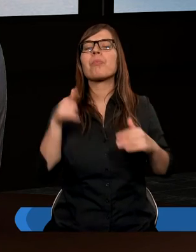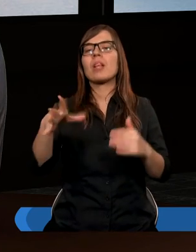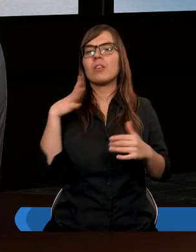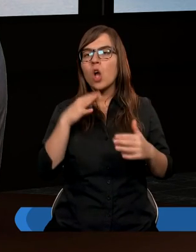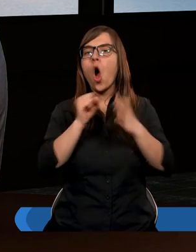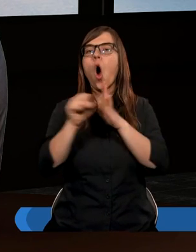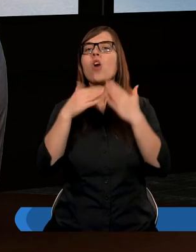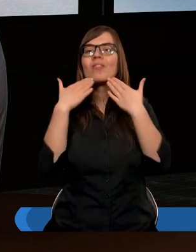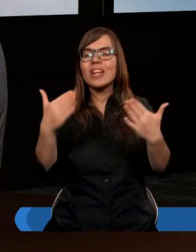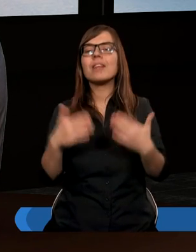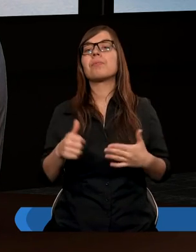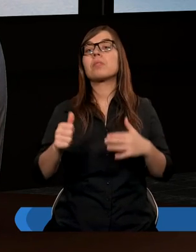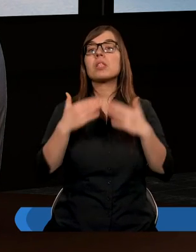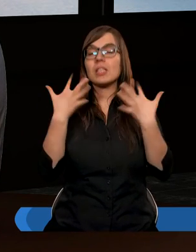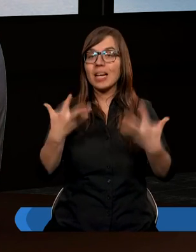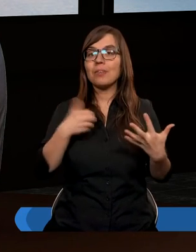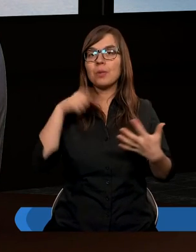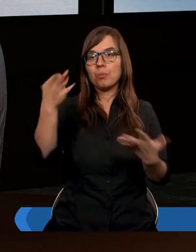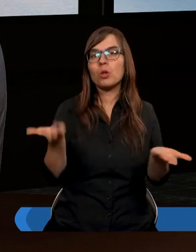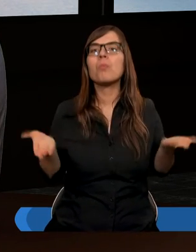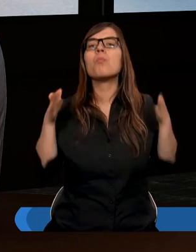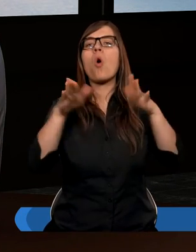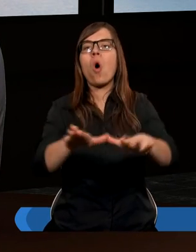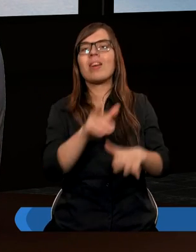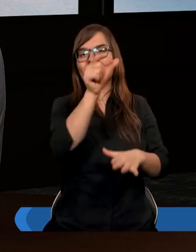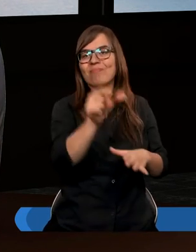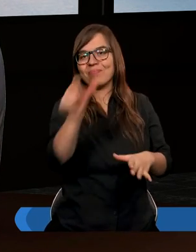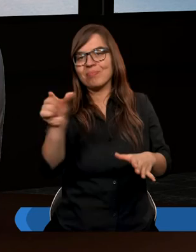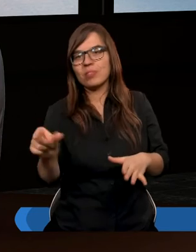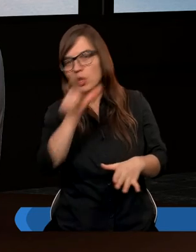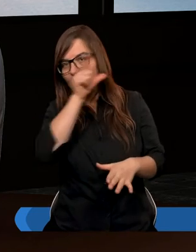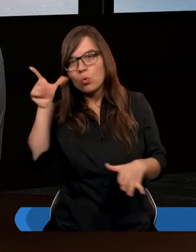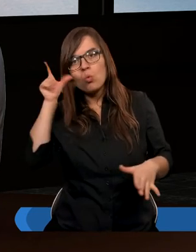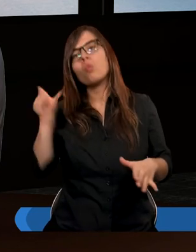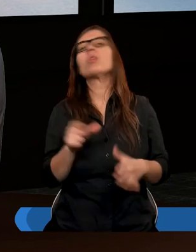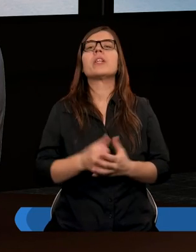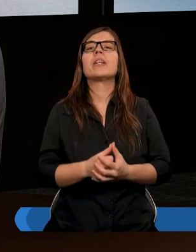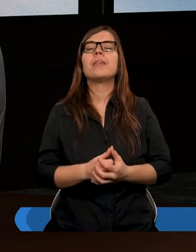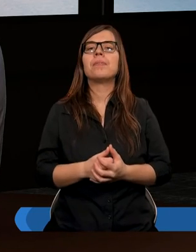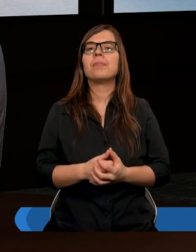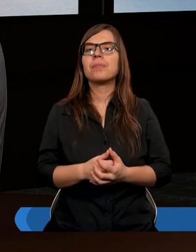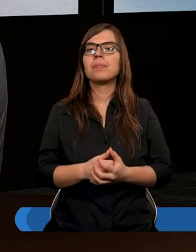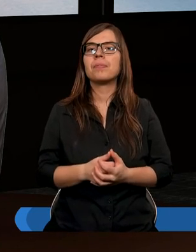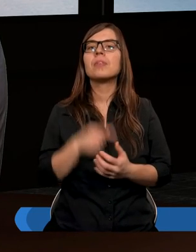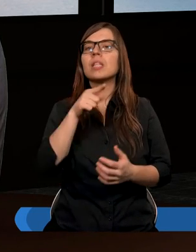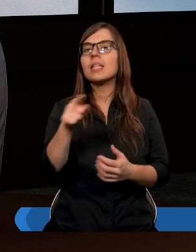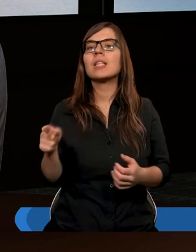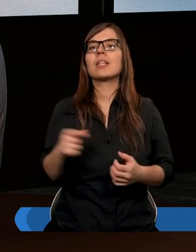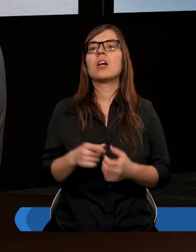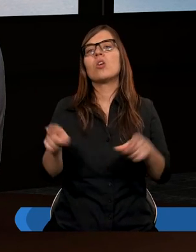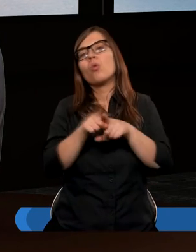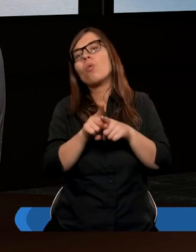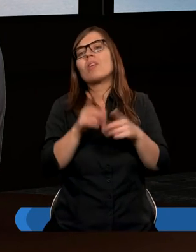odwdzięczyć proszę Cię abyś błogosławił nas błogosławił wszystkich tych którzy